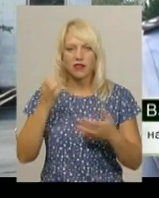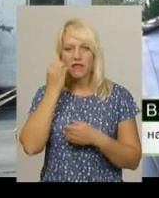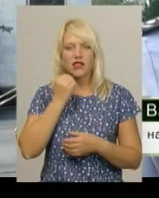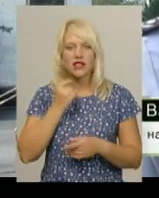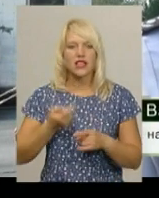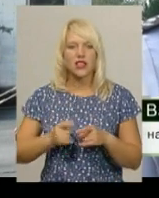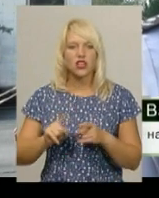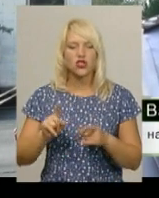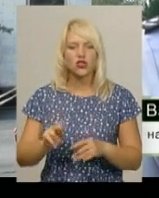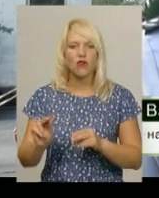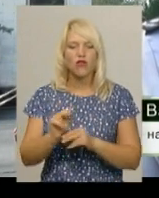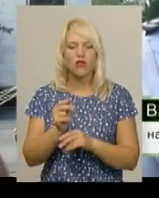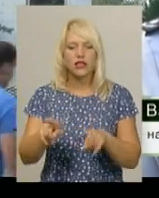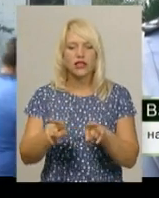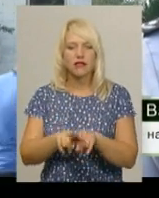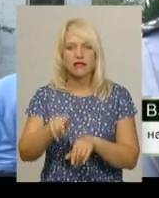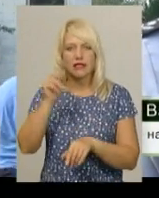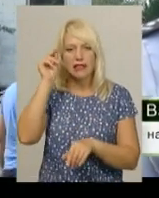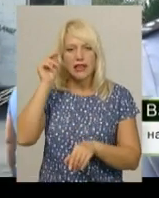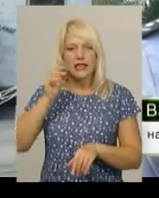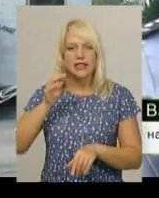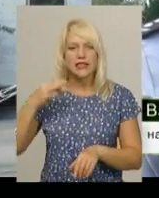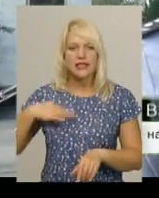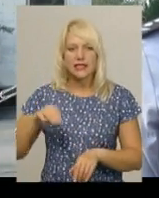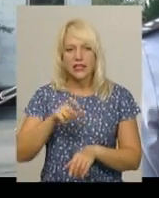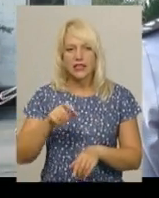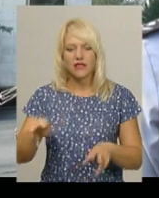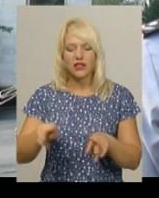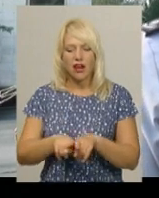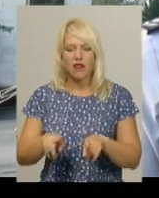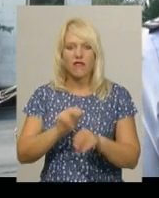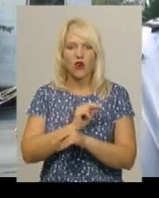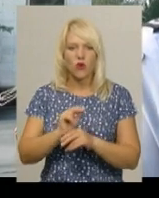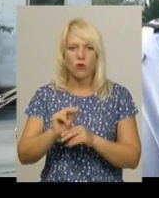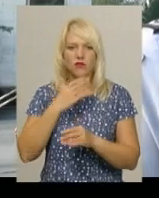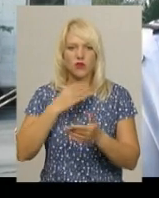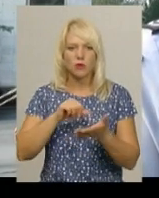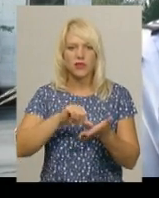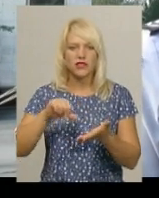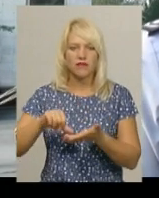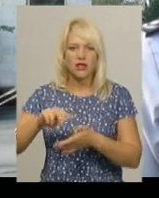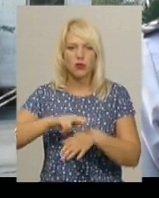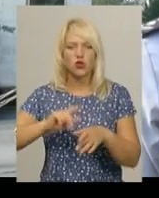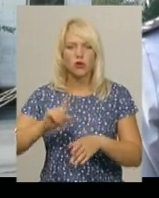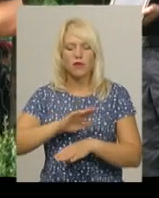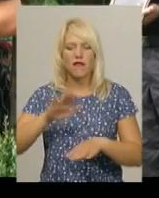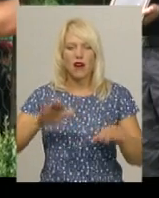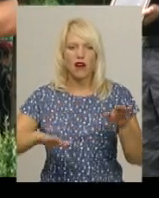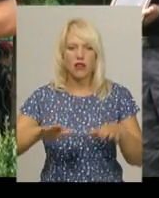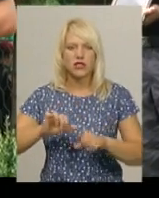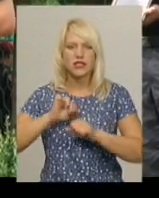виховували таких судів. І так само ми виховуємо своїх працівників поліції, щоб вони, не вагаючись, захищали громадян.